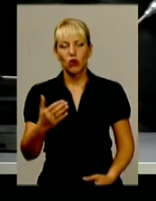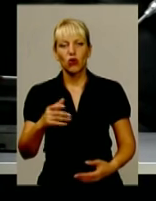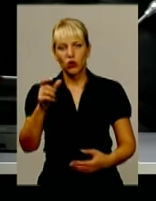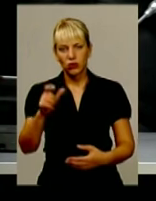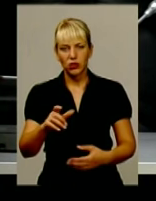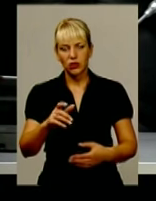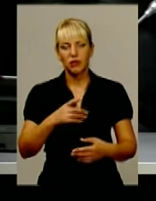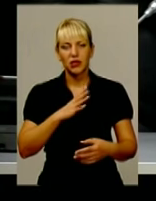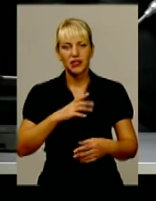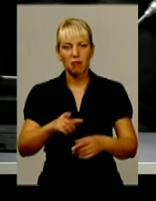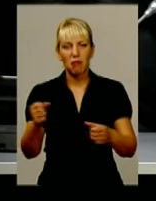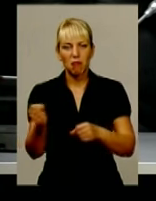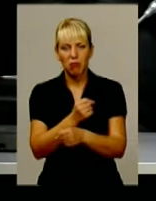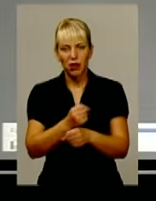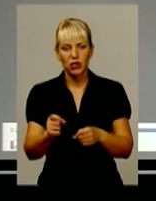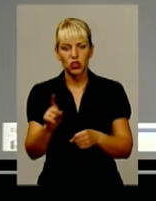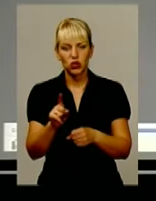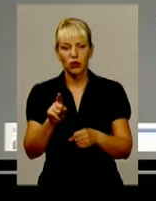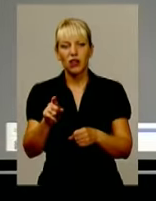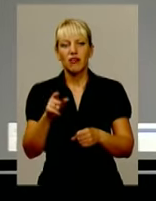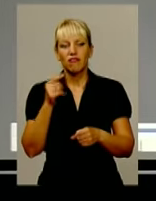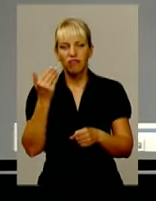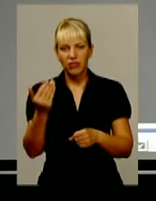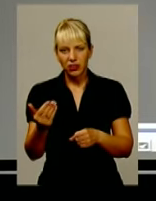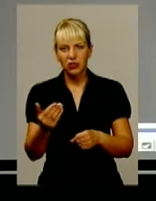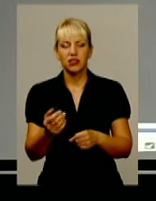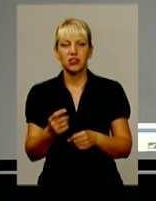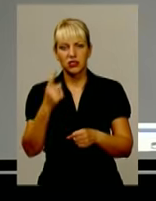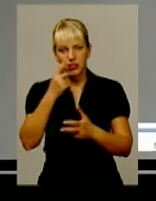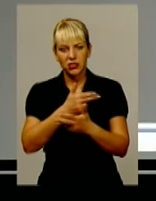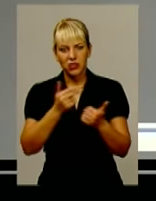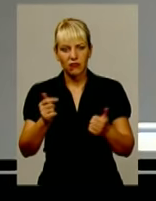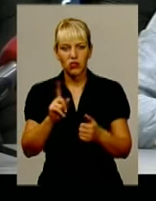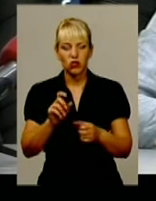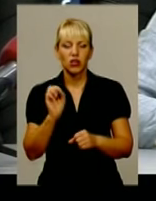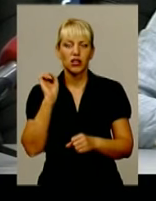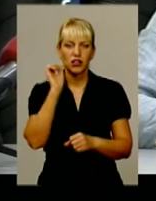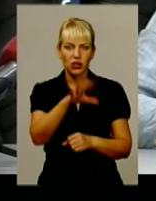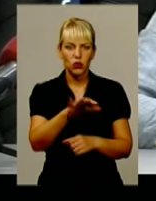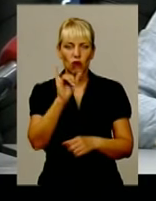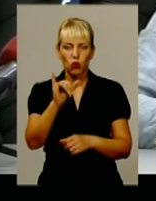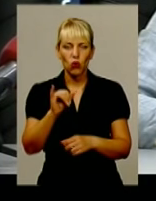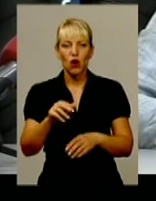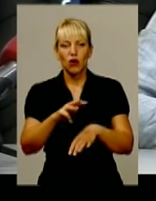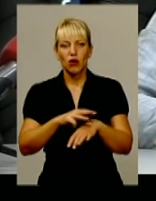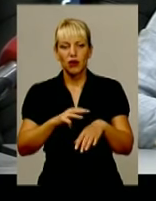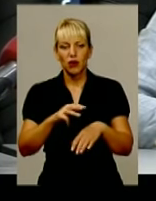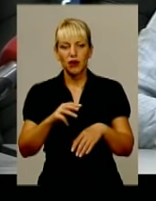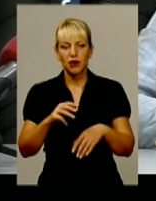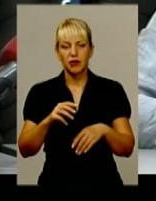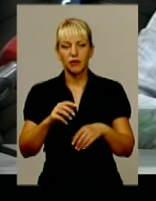той зізнався, що кинув гранату в правоохоронців. Так заявив адвокат Ігоря Гуменюка. Після затримання його побили.